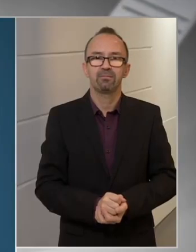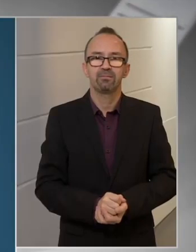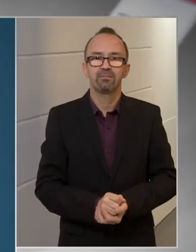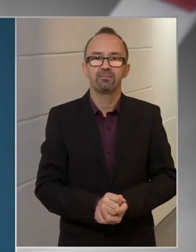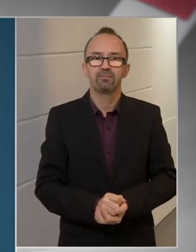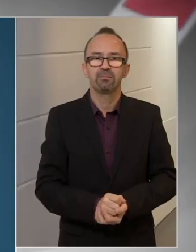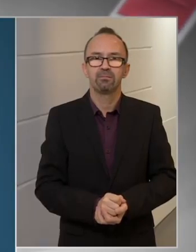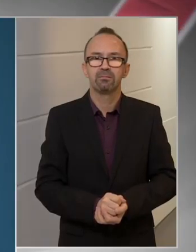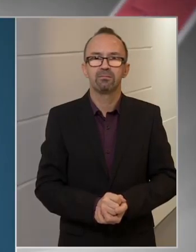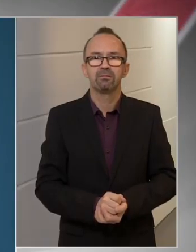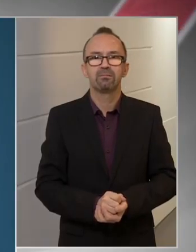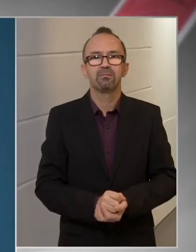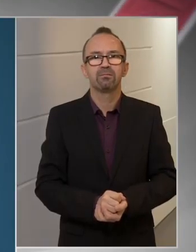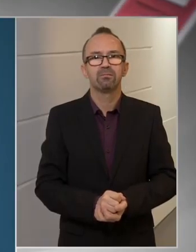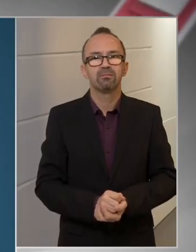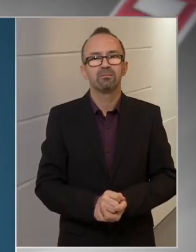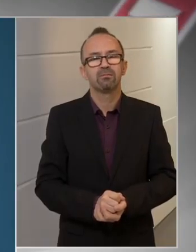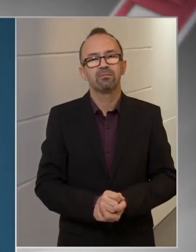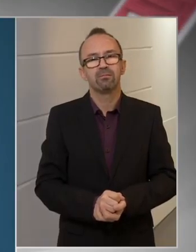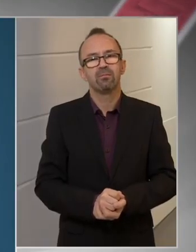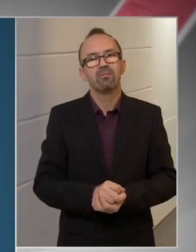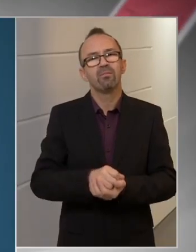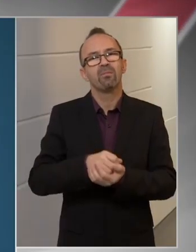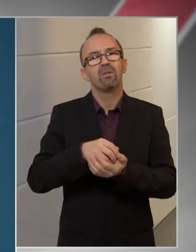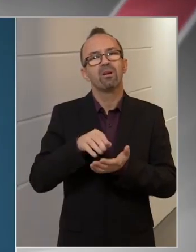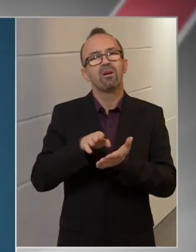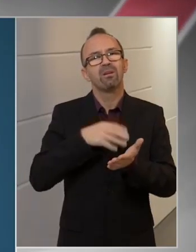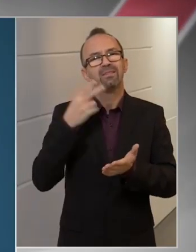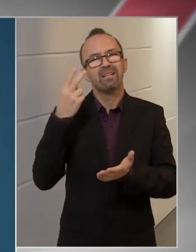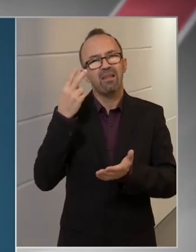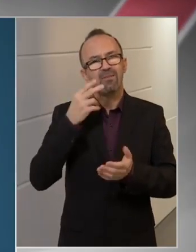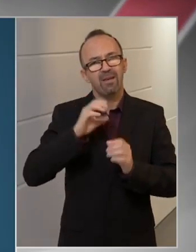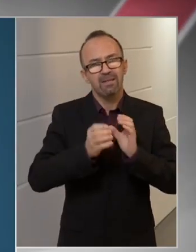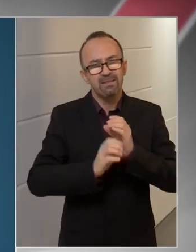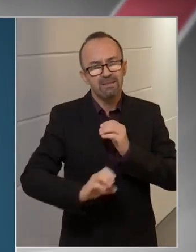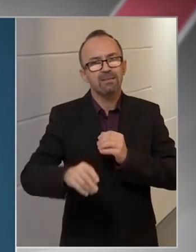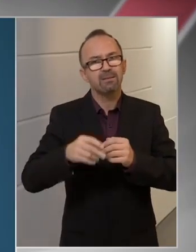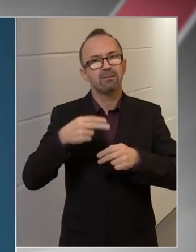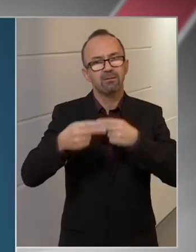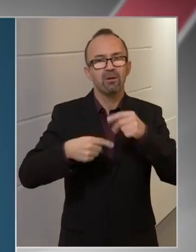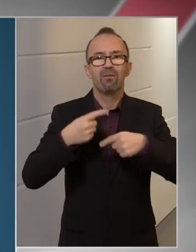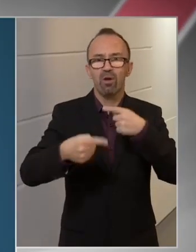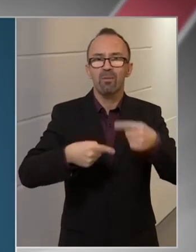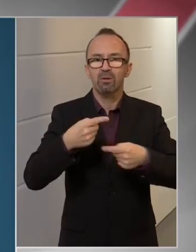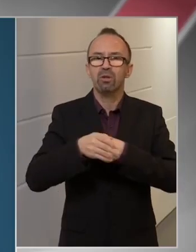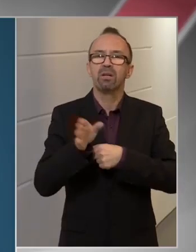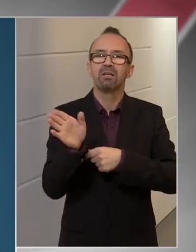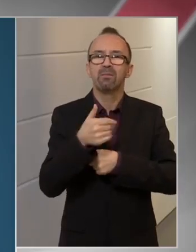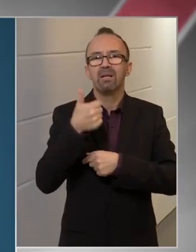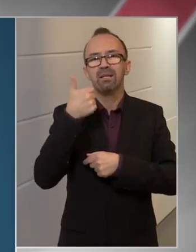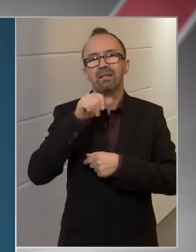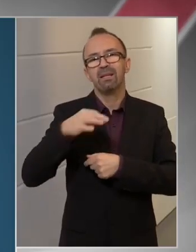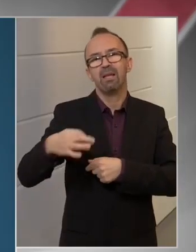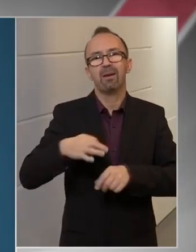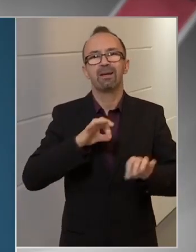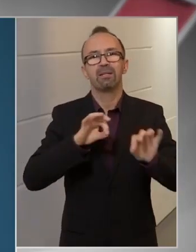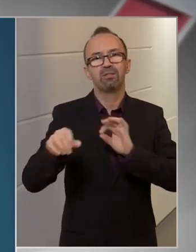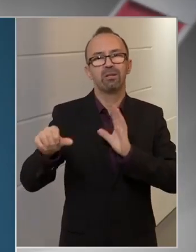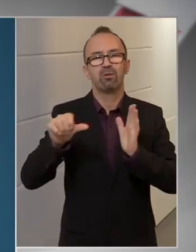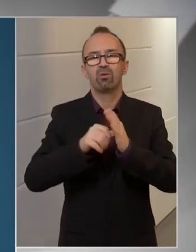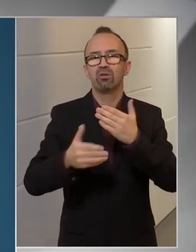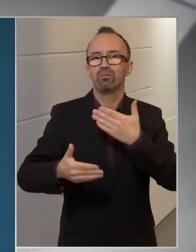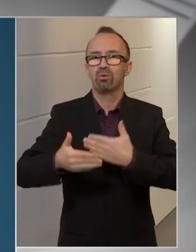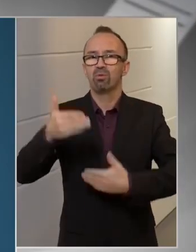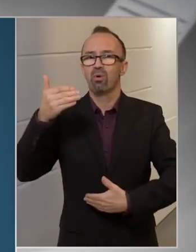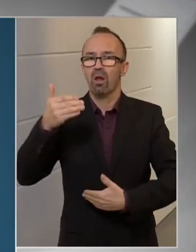szennyvíz vizsgálataink is zajlanak folyamatosan. Láthatják a Nemzeti Népegészségügyi Központnak a